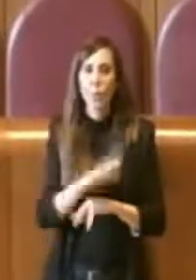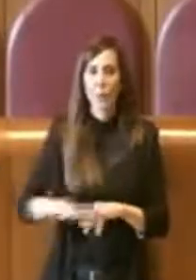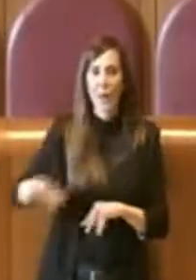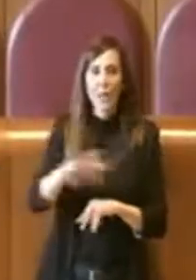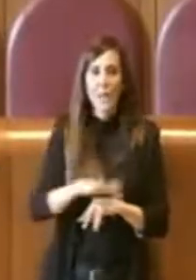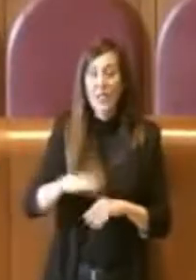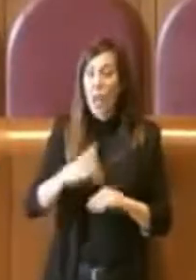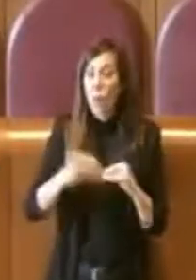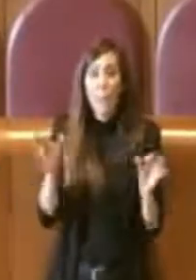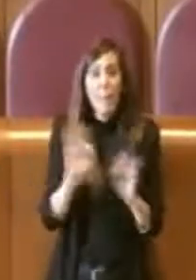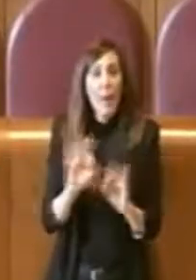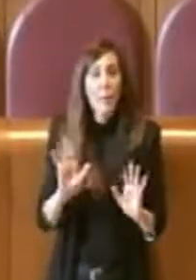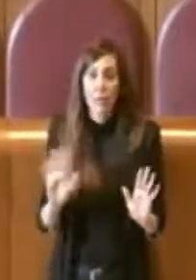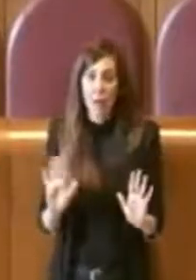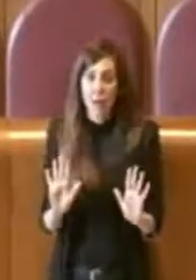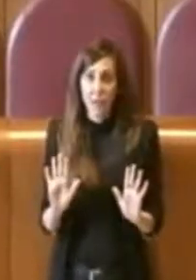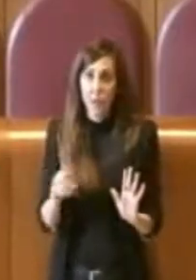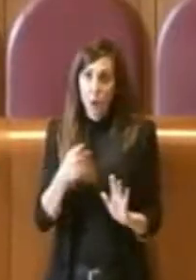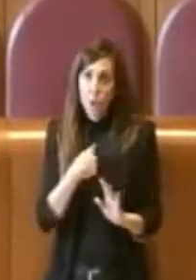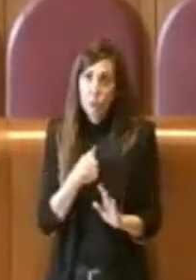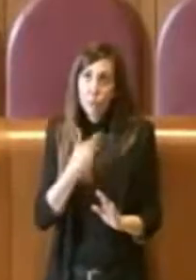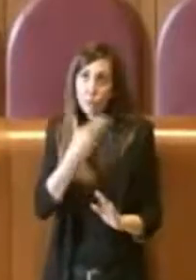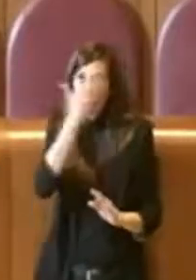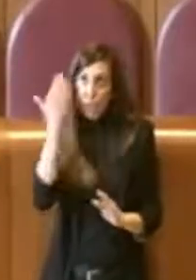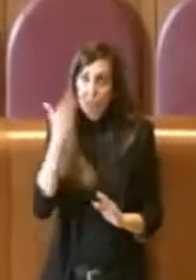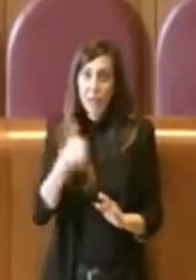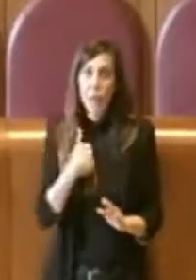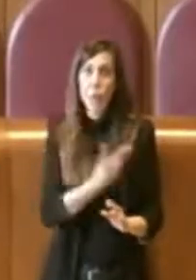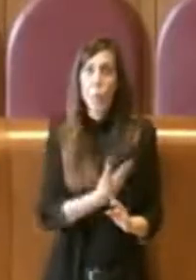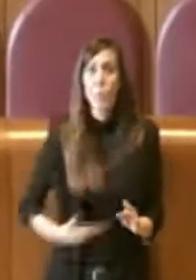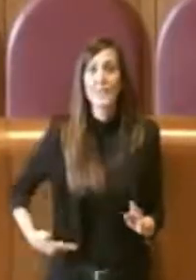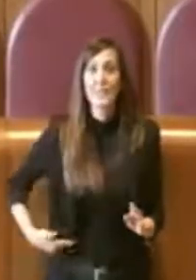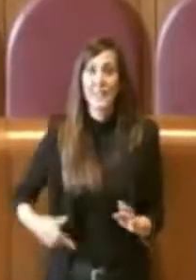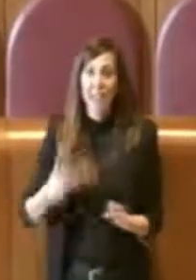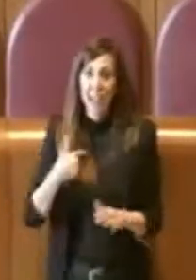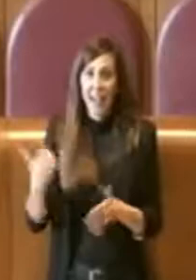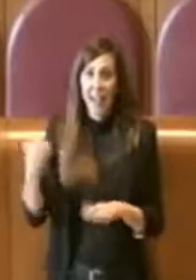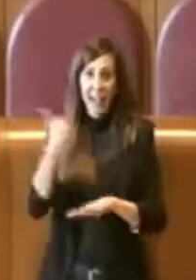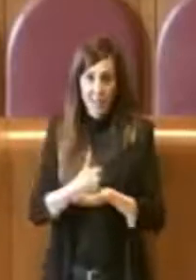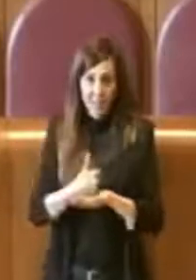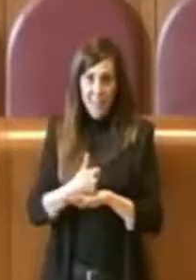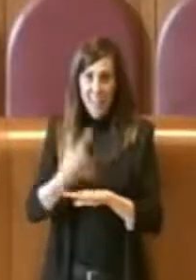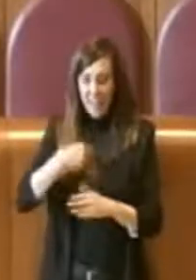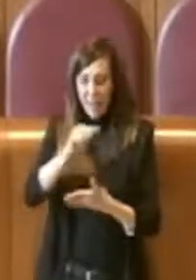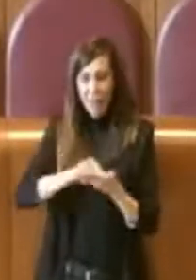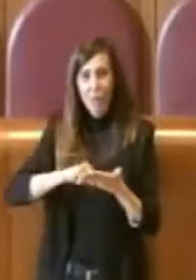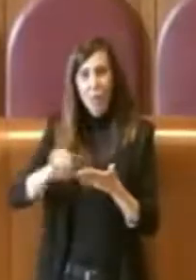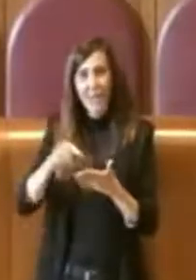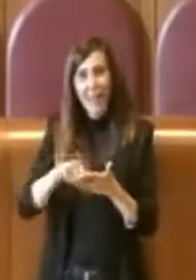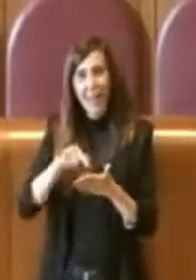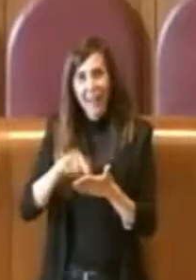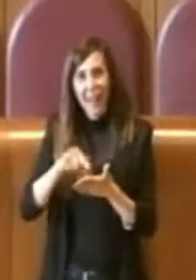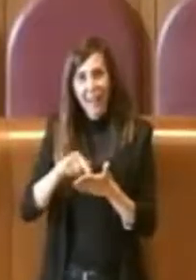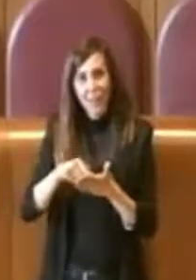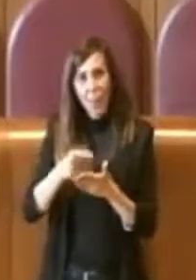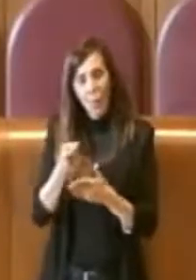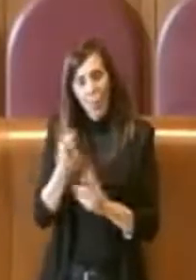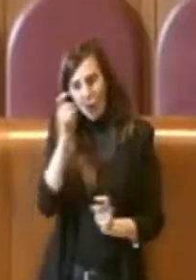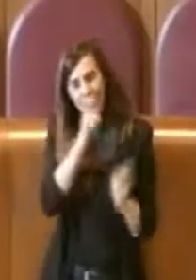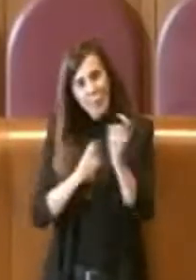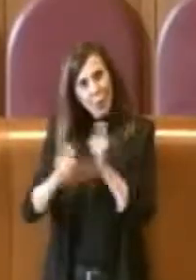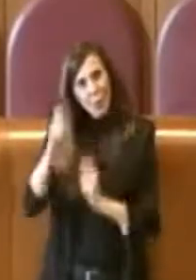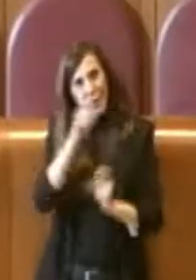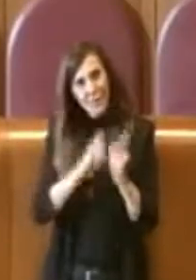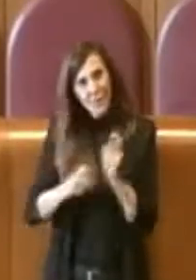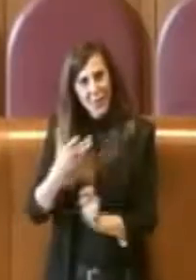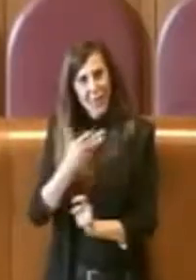Io sinceramente se fossi un consigliere capitolino che ha votato quegli atti, allora un po' di preoccupazione ce l'avrei,